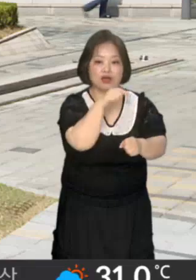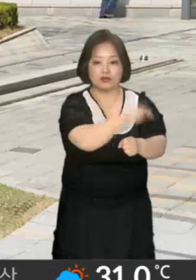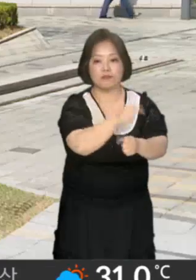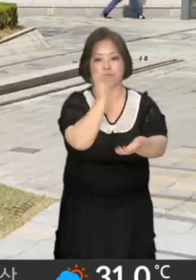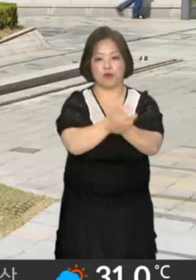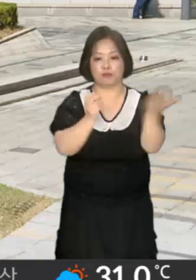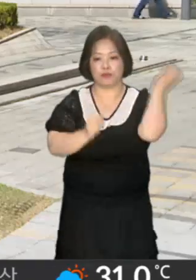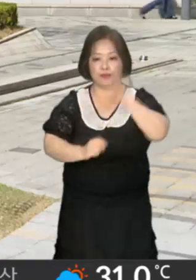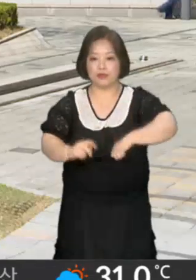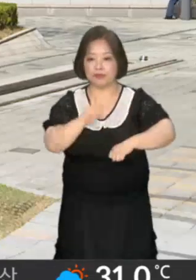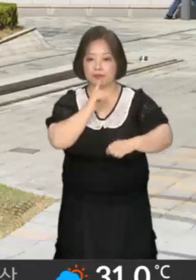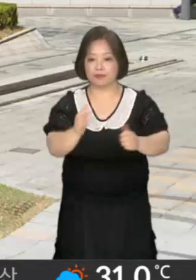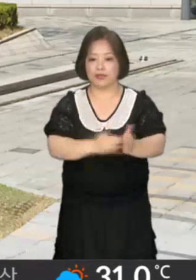판단했습니다.